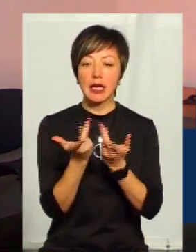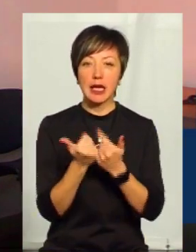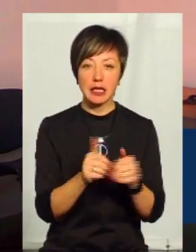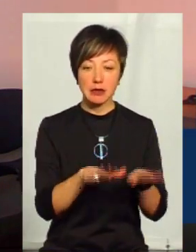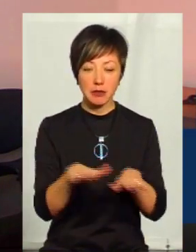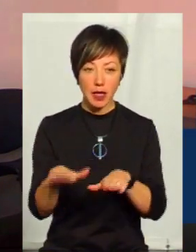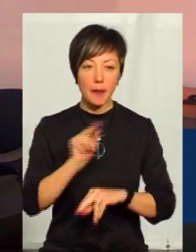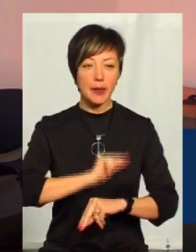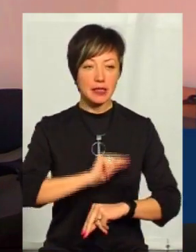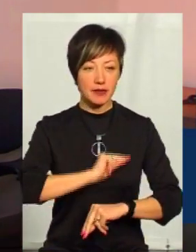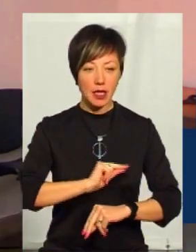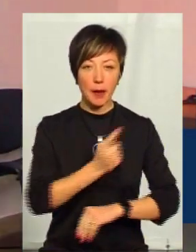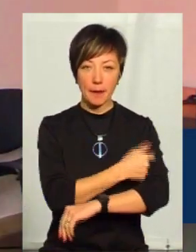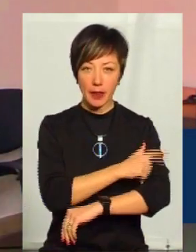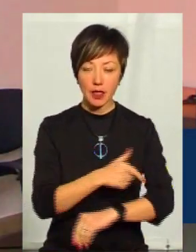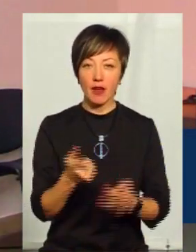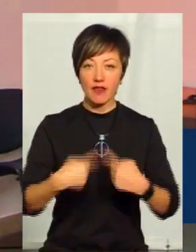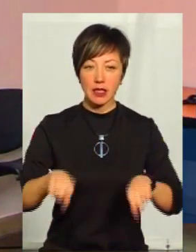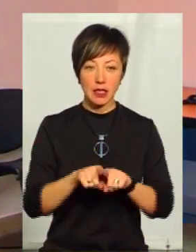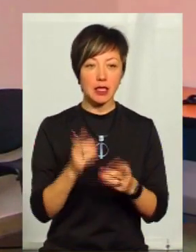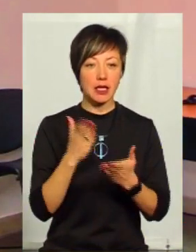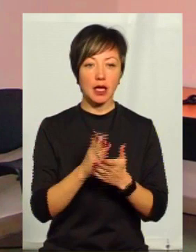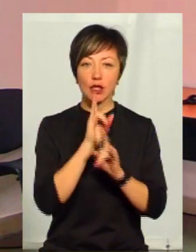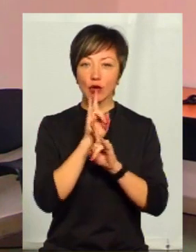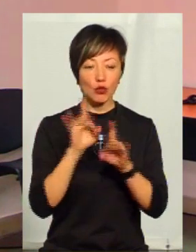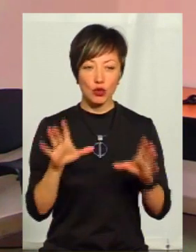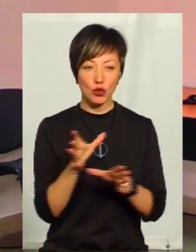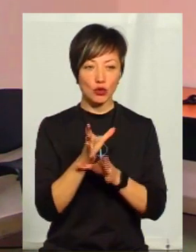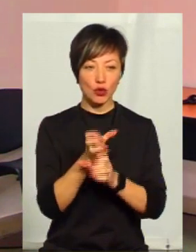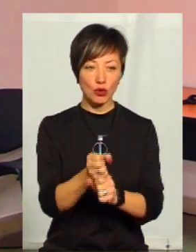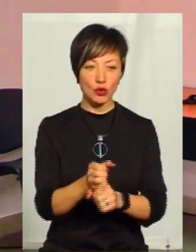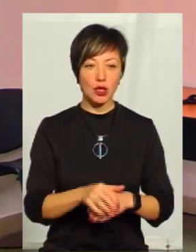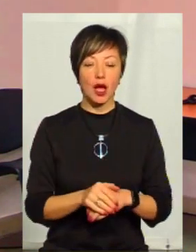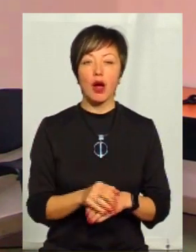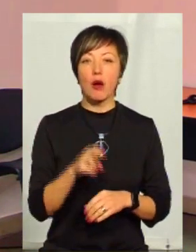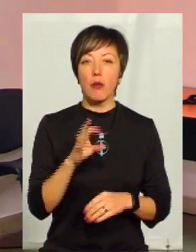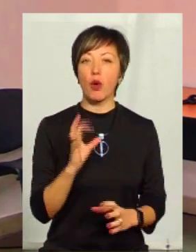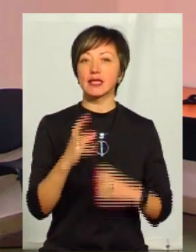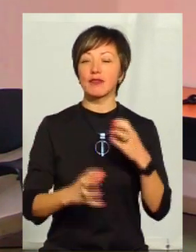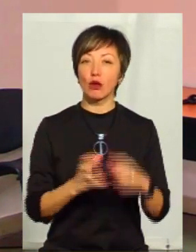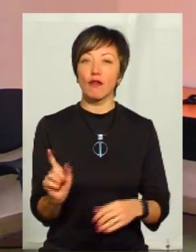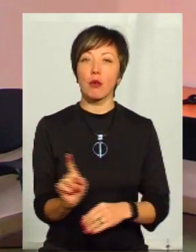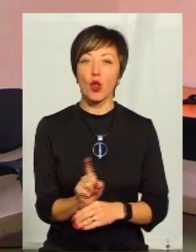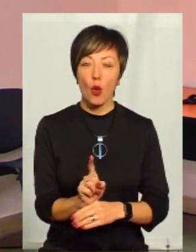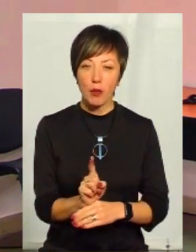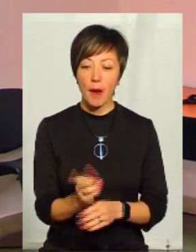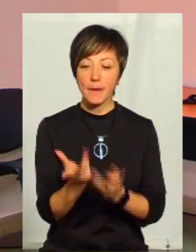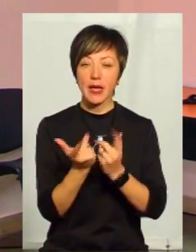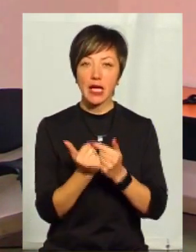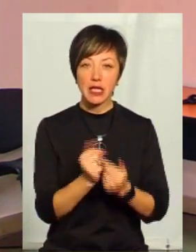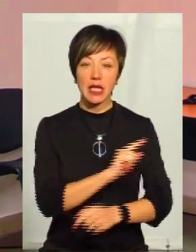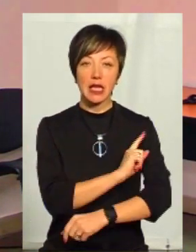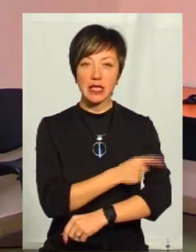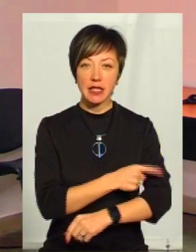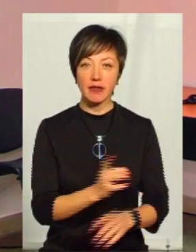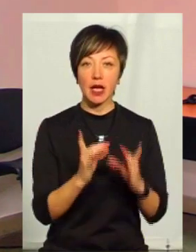медперсонал, який є у відділенні, не буде підлягати скороченню. По світовим нормам кількість інтенсивних